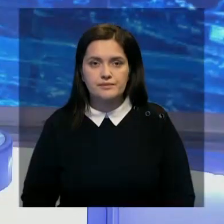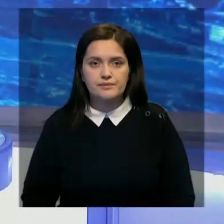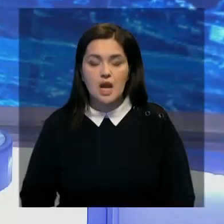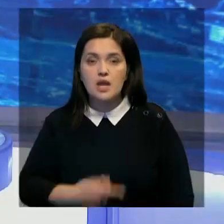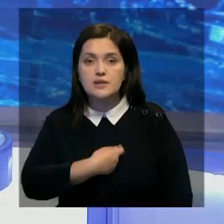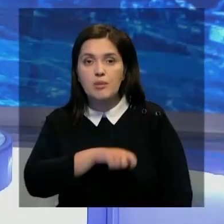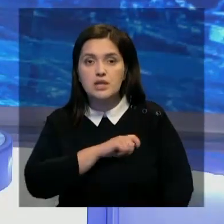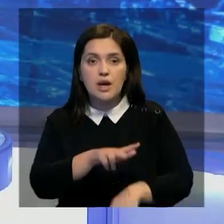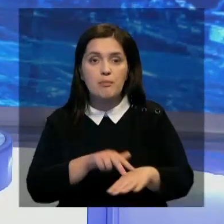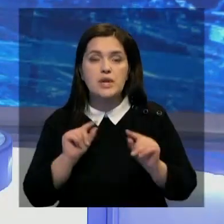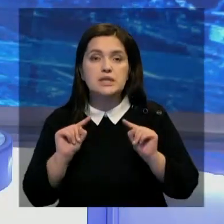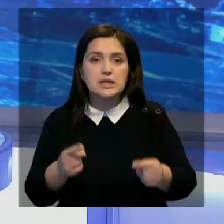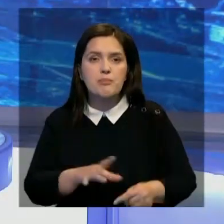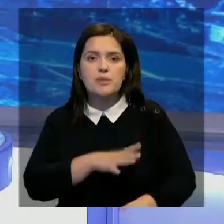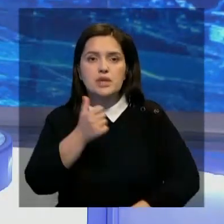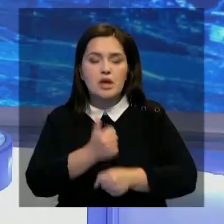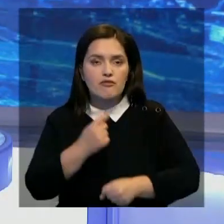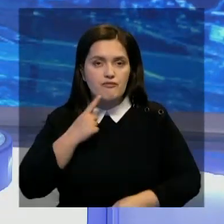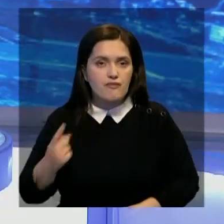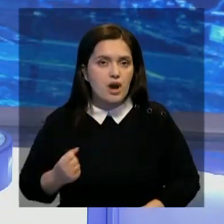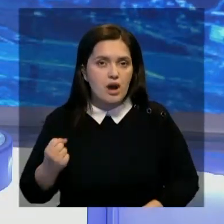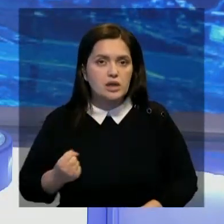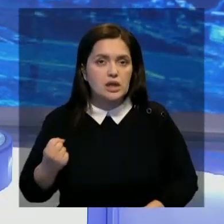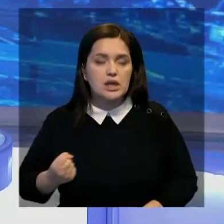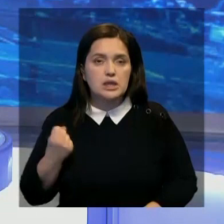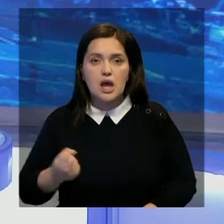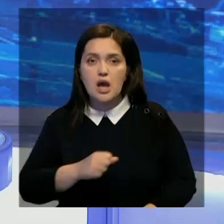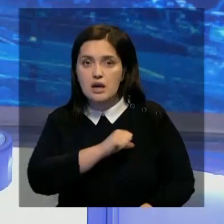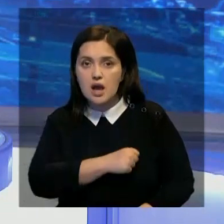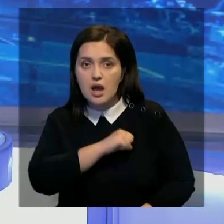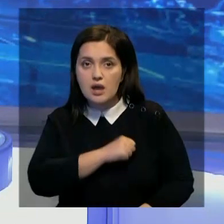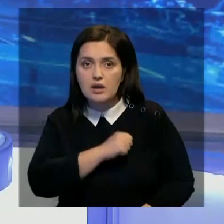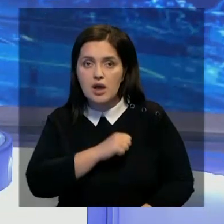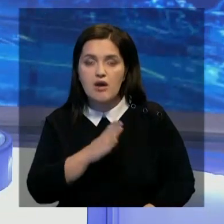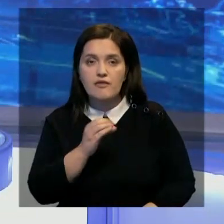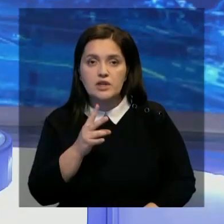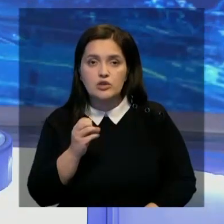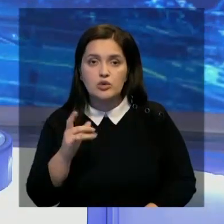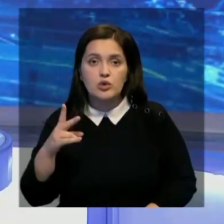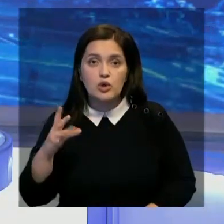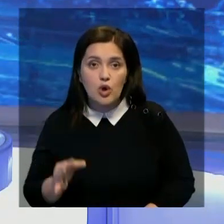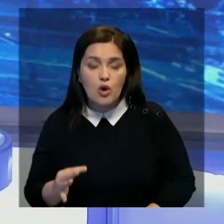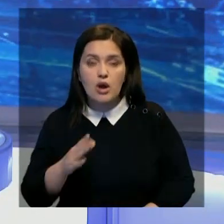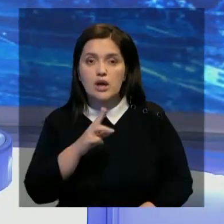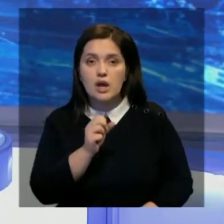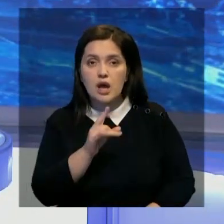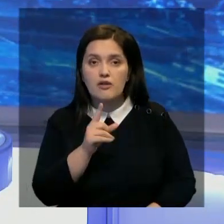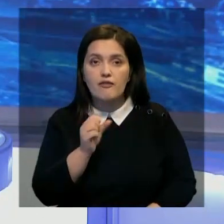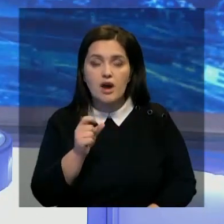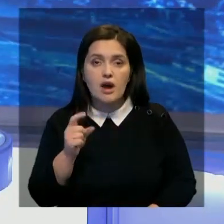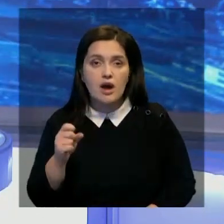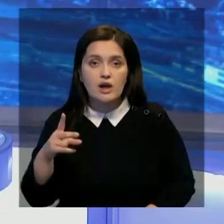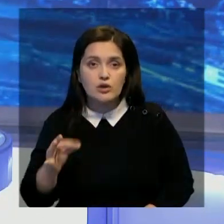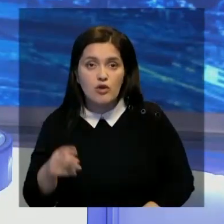Испанская полиция задержала бывшего главу военной разведки Венесуэлы Уго Карвахаля, сообщает агентство Reuters. Напомню, в 2008